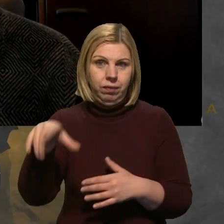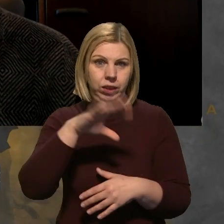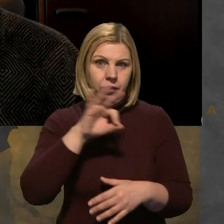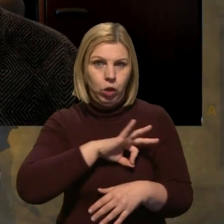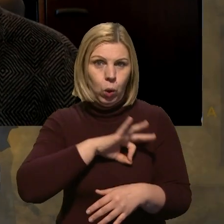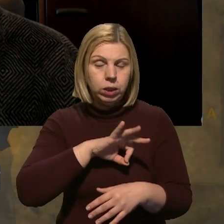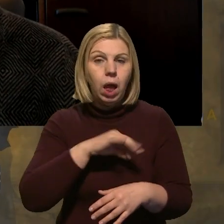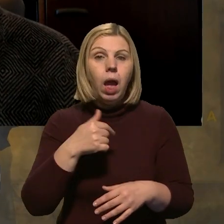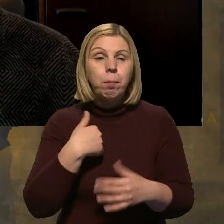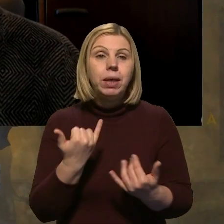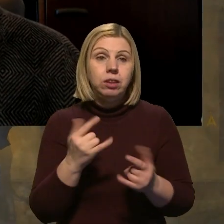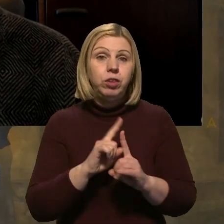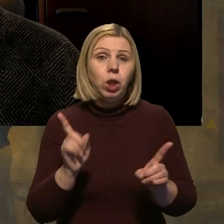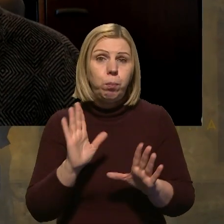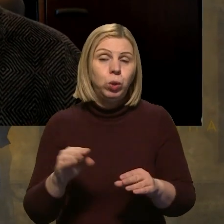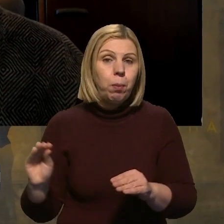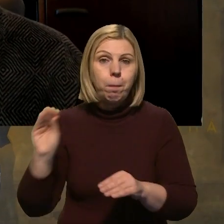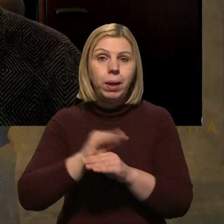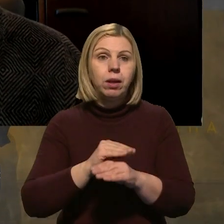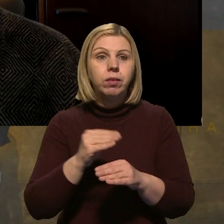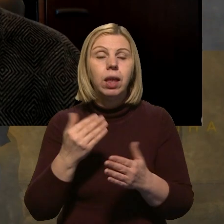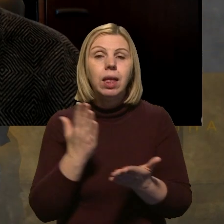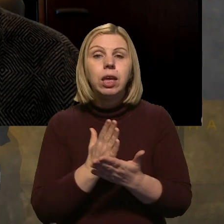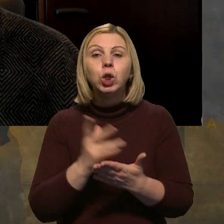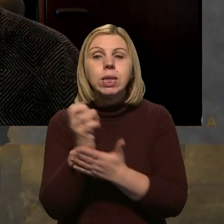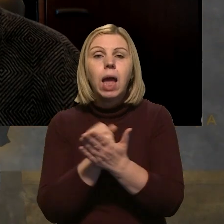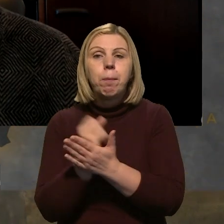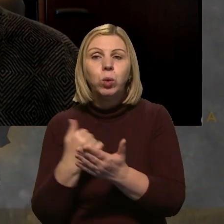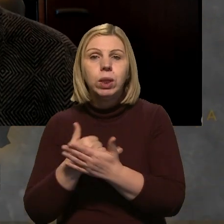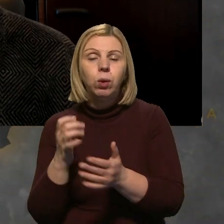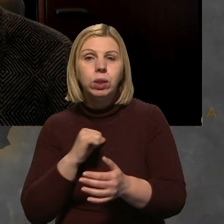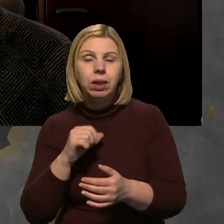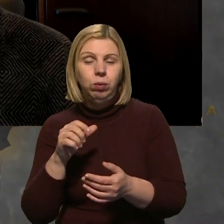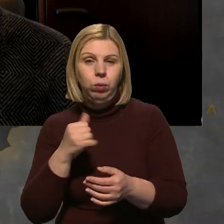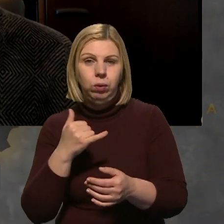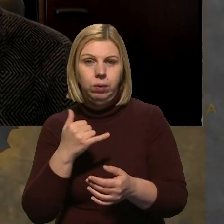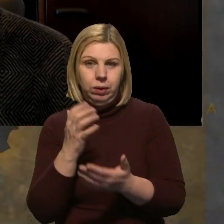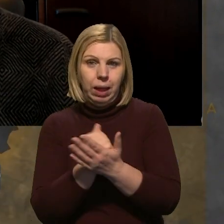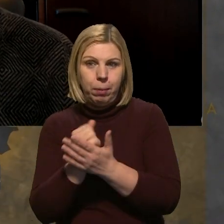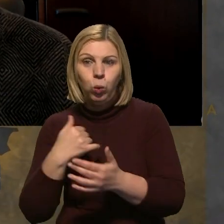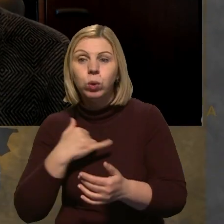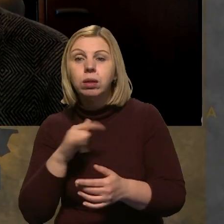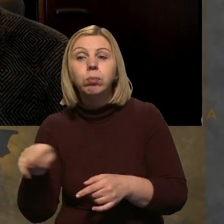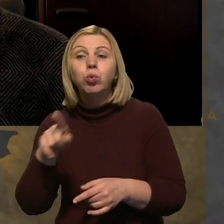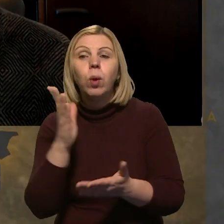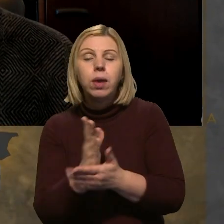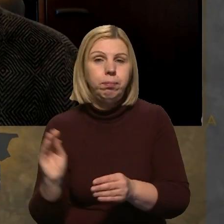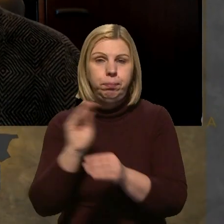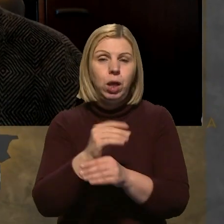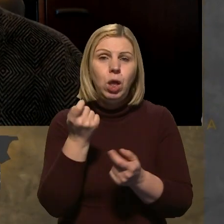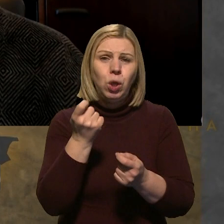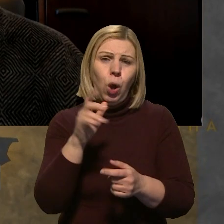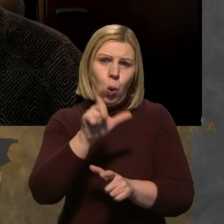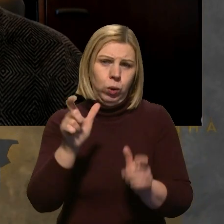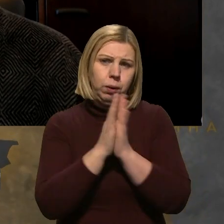ми, звичайно, його будемо покривати наявними ресурсами, але також і громадяни можуть нам допомогти, трошки